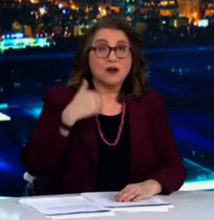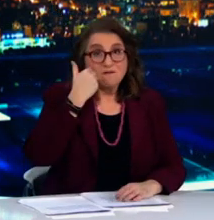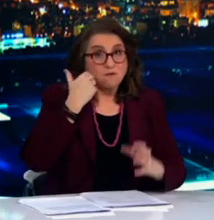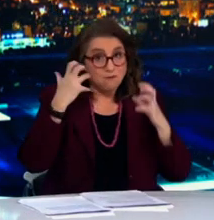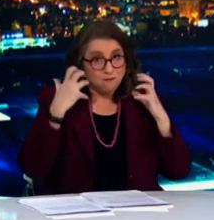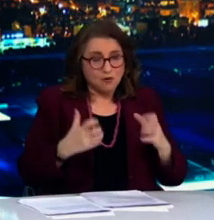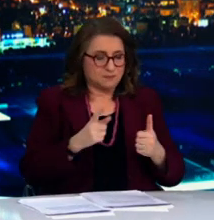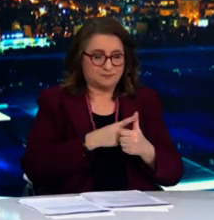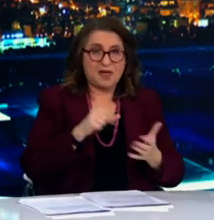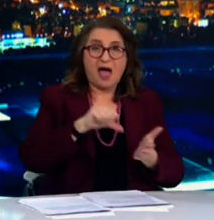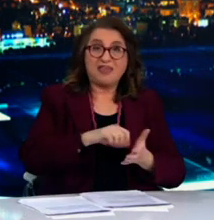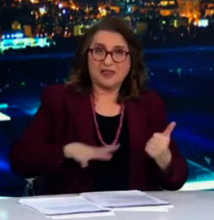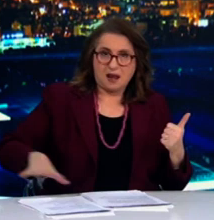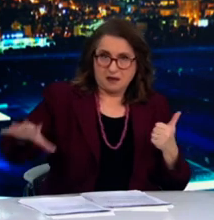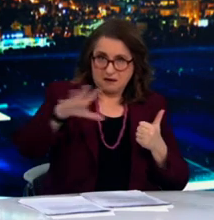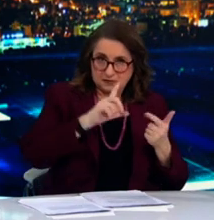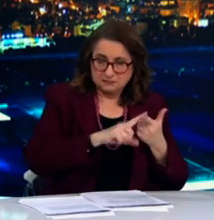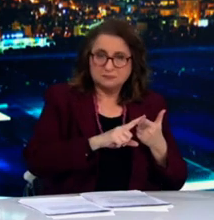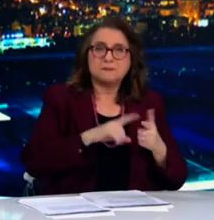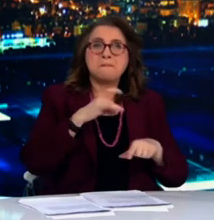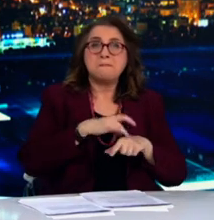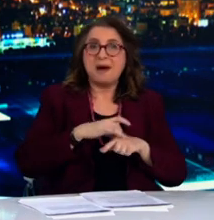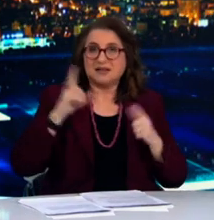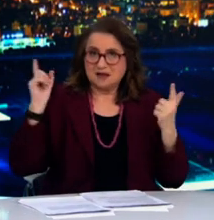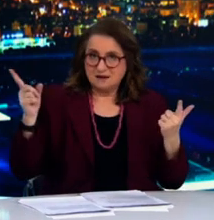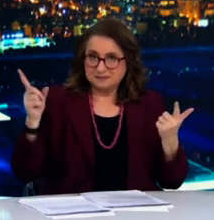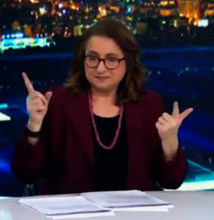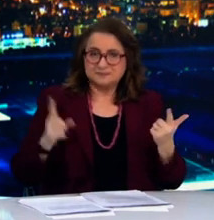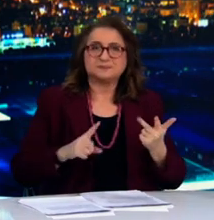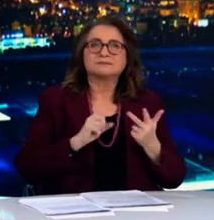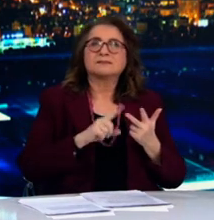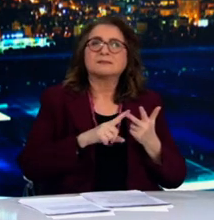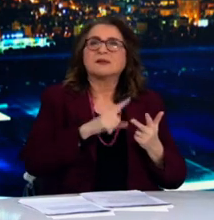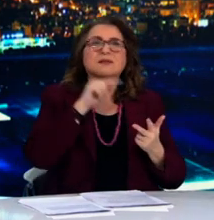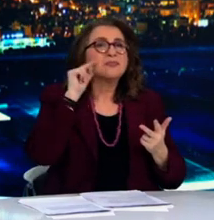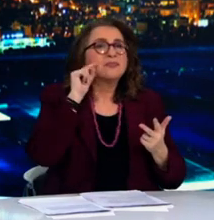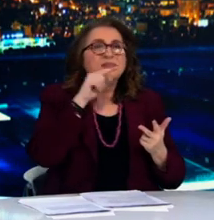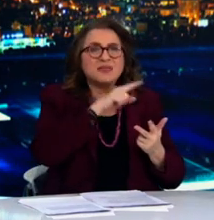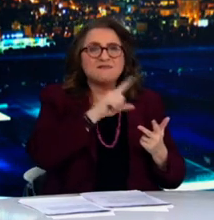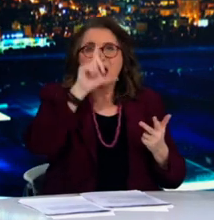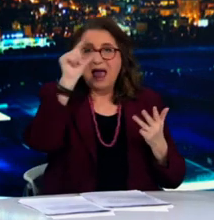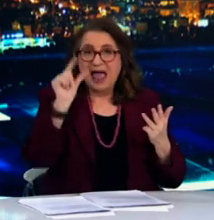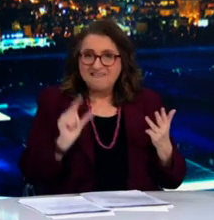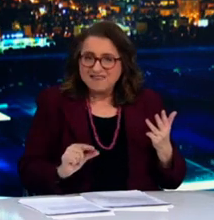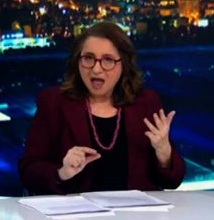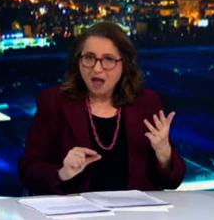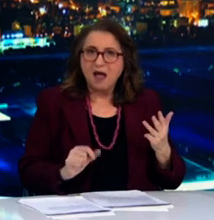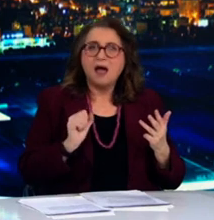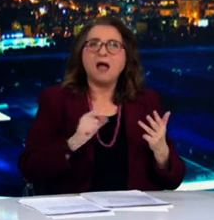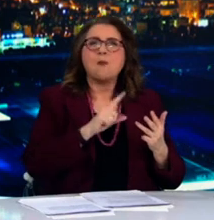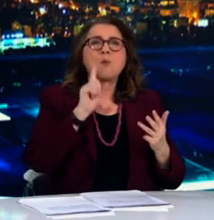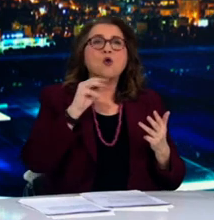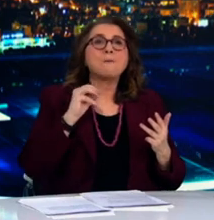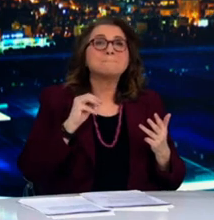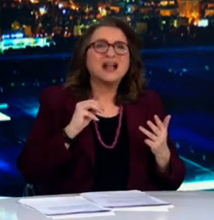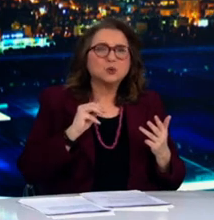οι Περιφέρειοι Αττικής, η Περιφερειακή Ενότητα Αχαΐας, οι Περιφερειακές Ενότητες Βιωτίας, Εύβοιας, πλην των Δήμων Μαντουδίου,